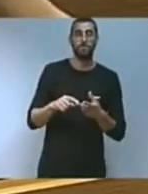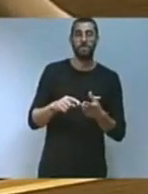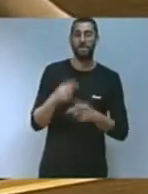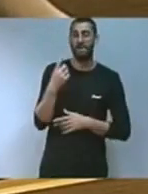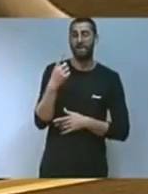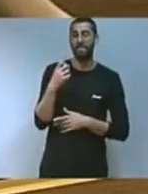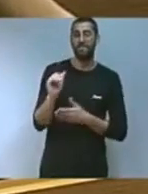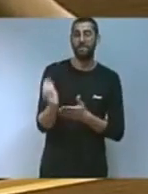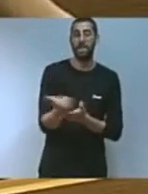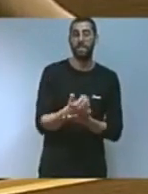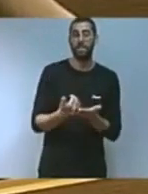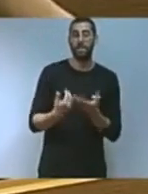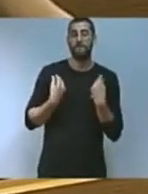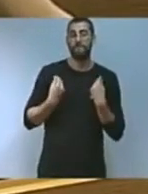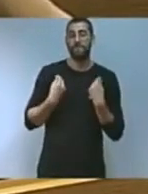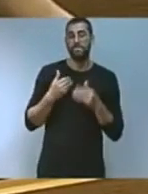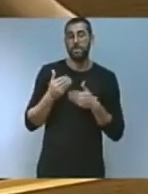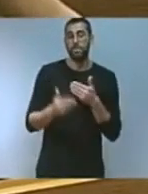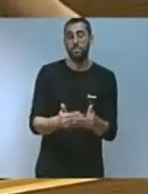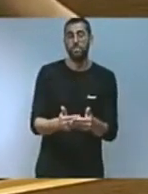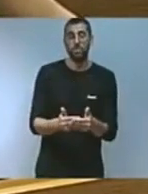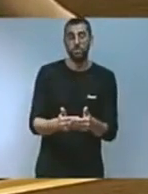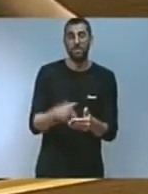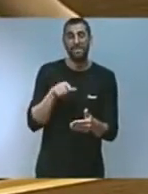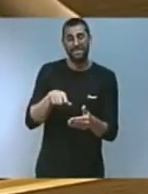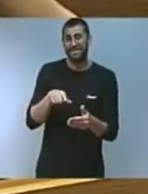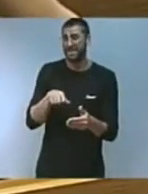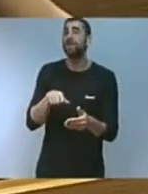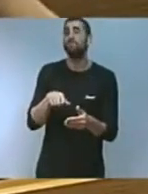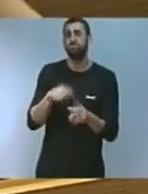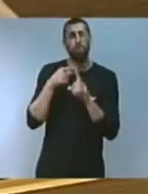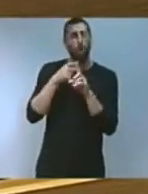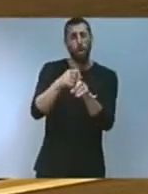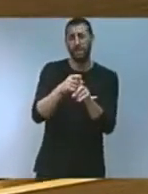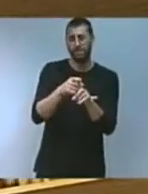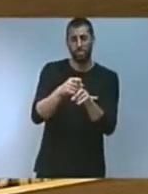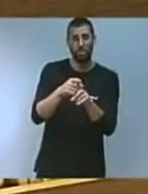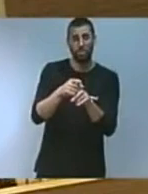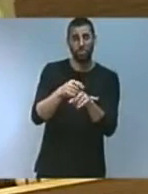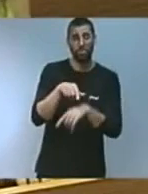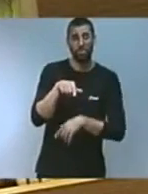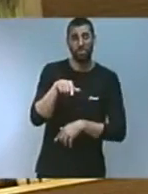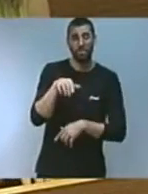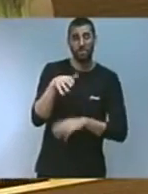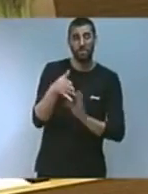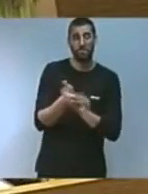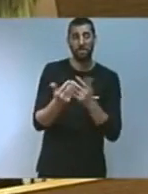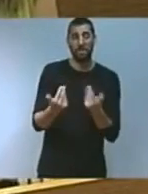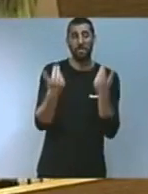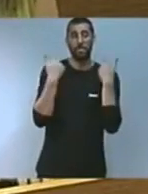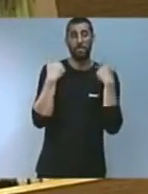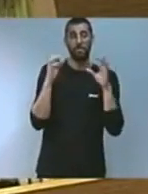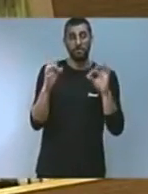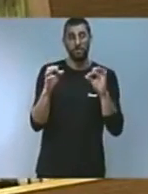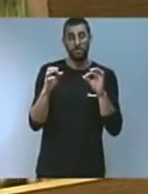poder viure és sense cap dubte el gran repte i va més enllà de la competència de productes de terceros